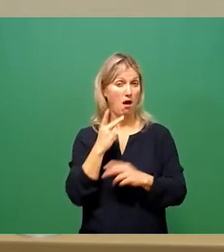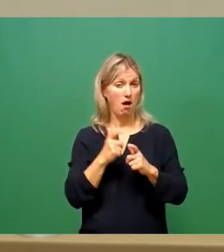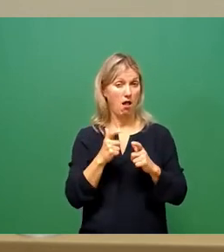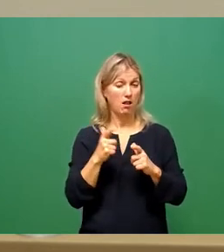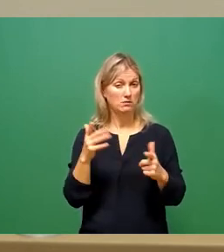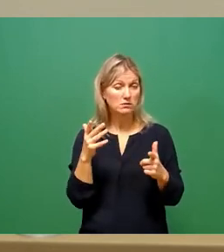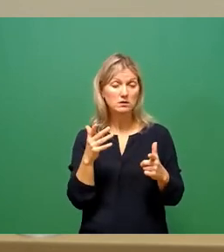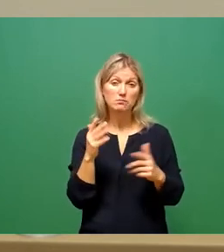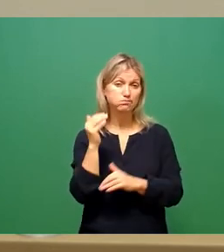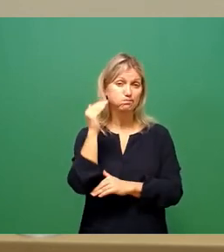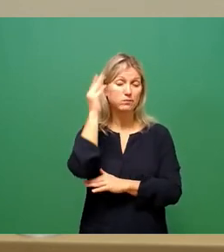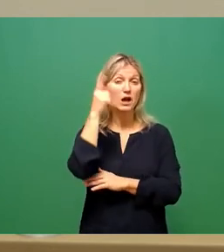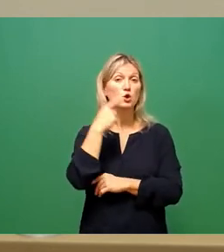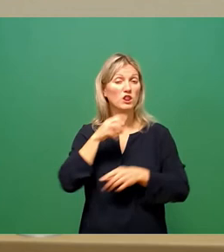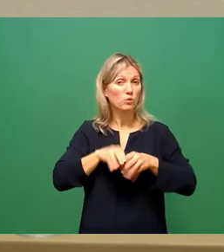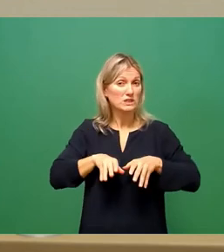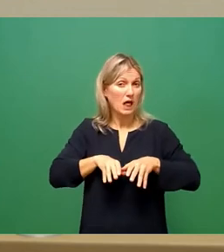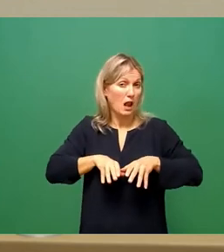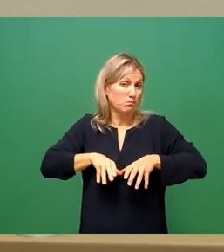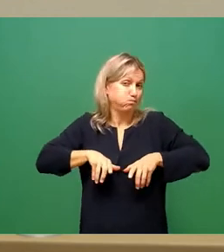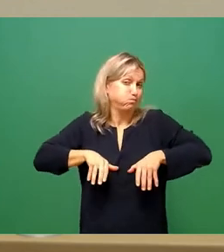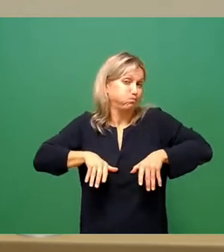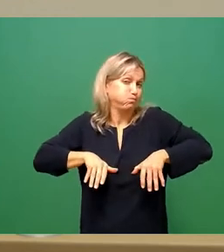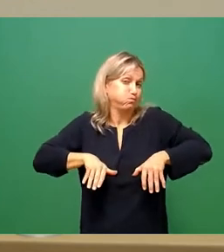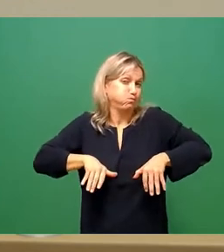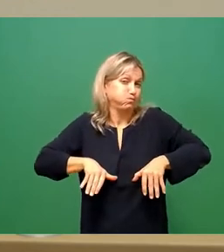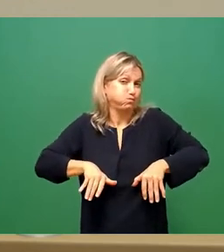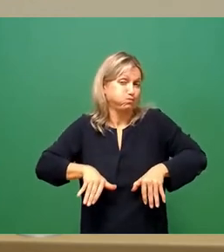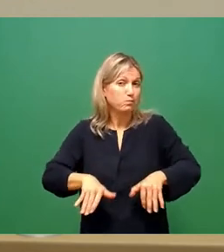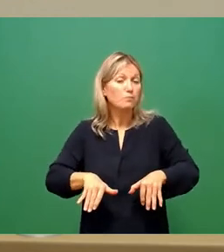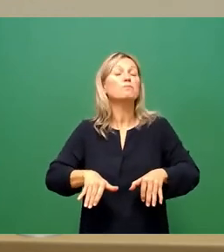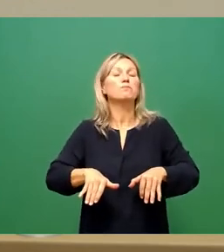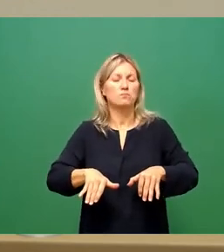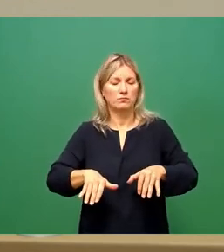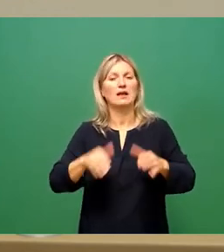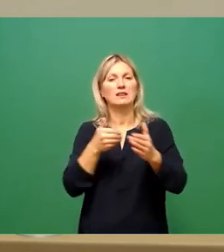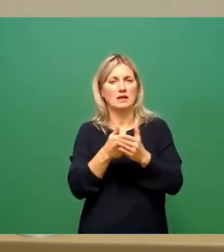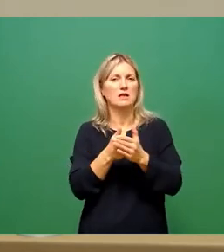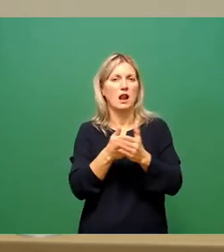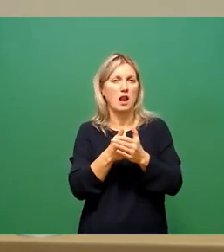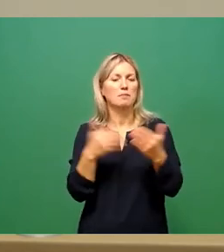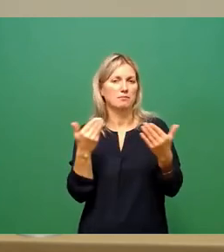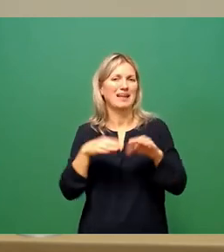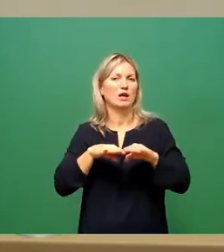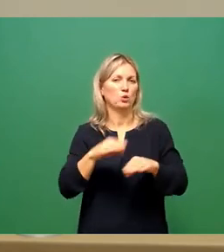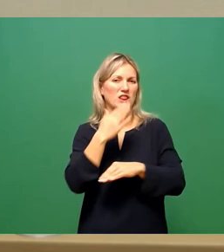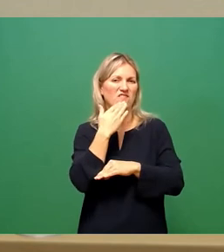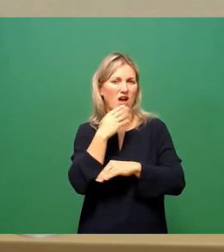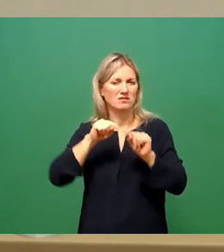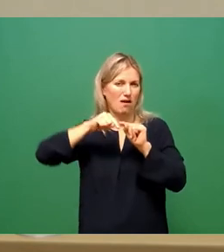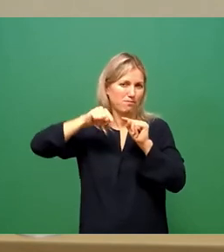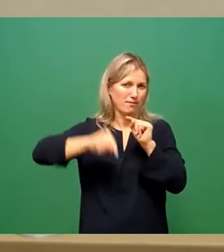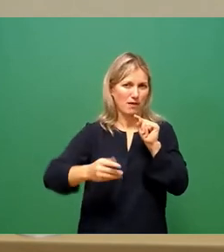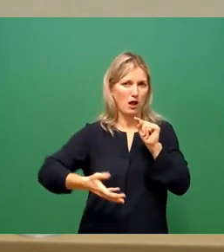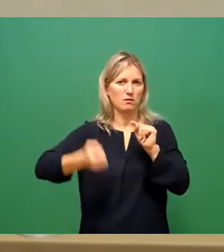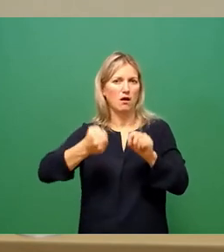das entsprechende Wurzelwachstum auf die natürlichen Wasserressourcen, also sprich das Grundwasser. Aus diesem Grund wässert